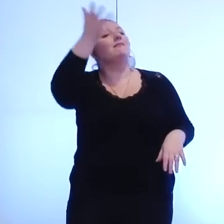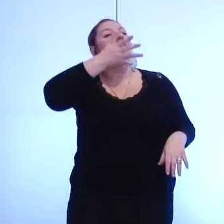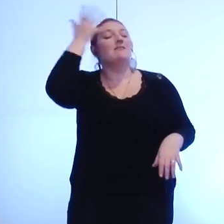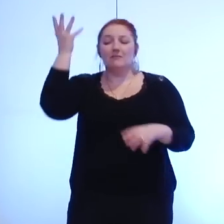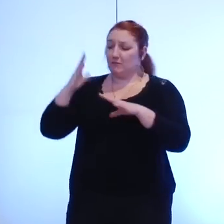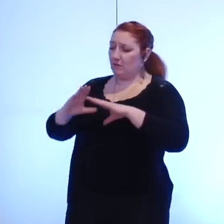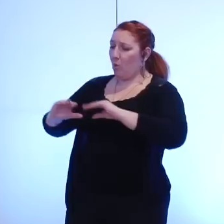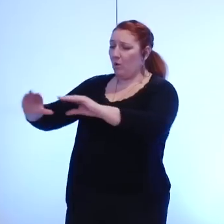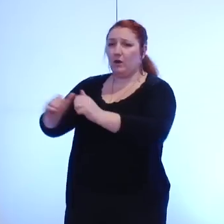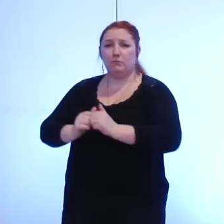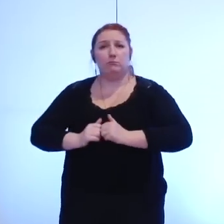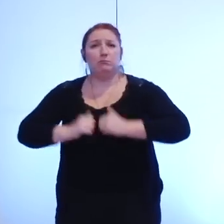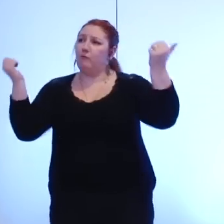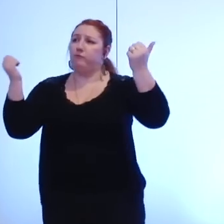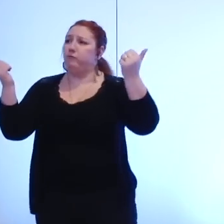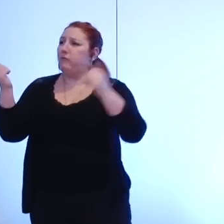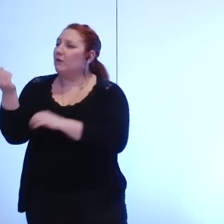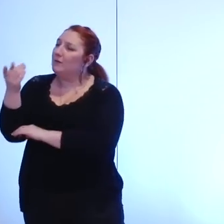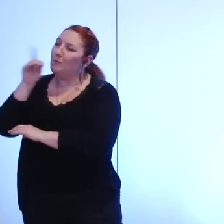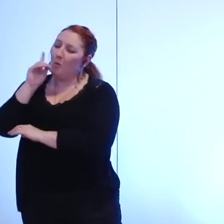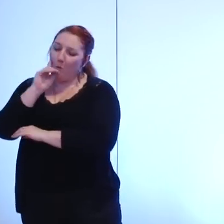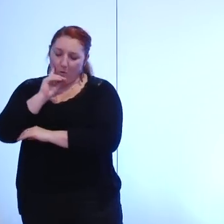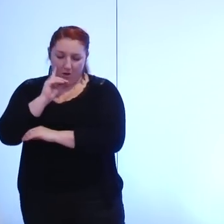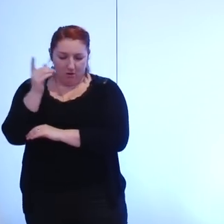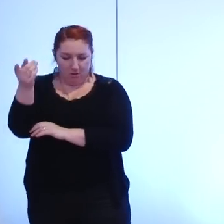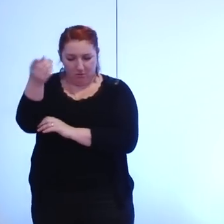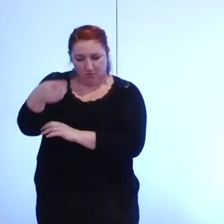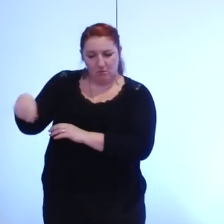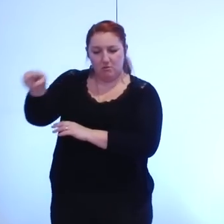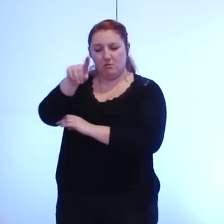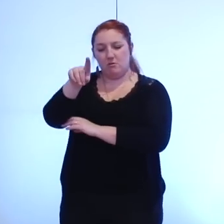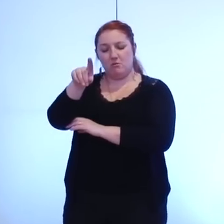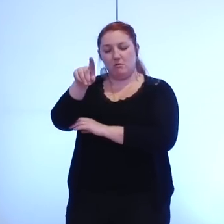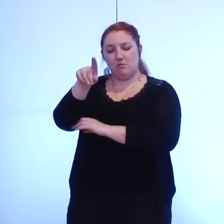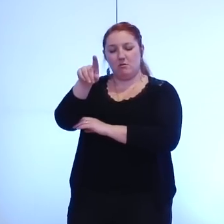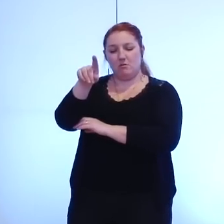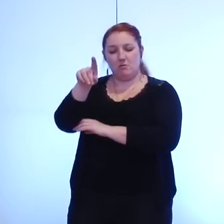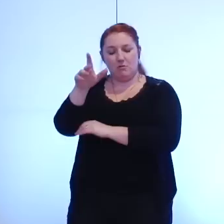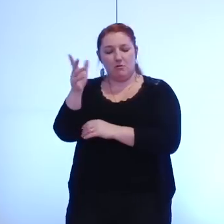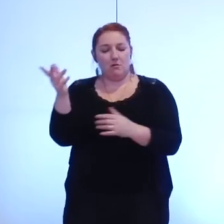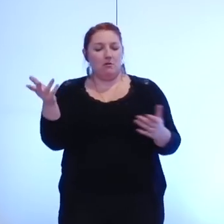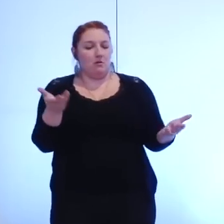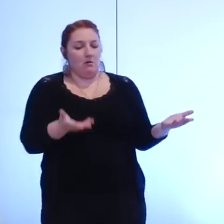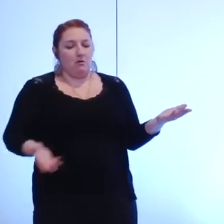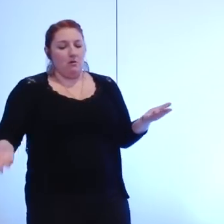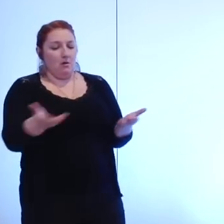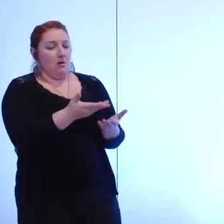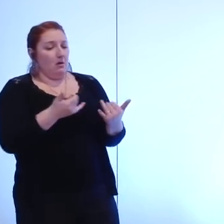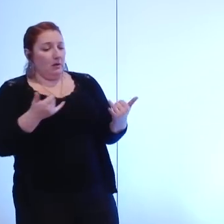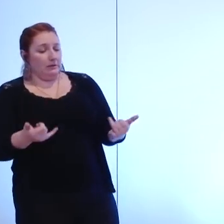parce que lorsque vous faites le choix de solliciter d'accueillir ici